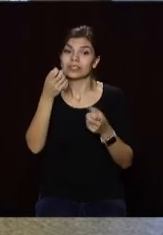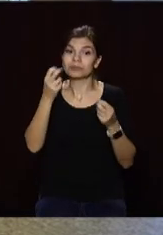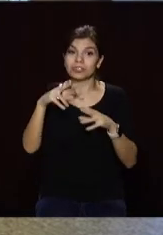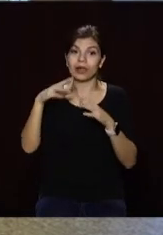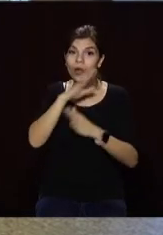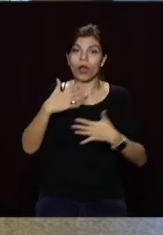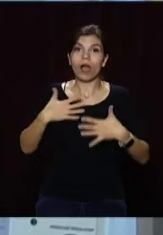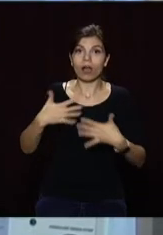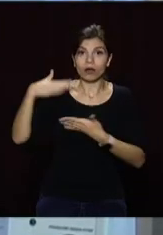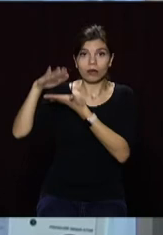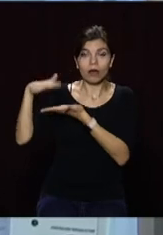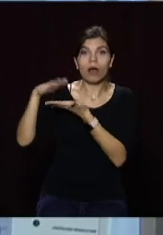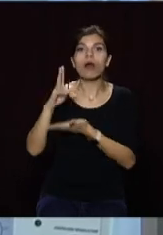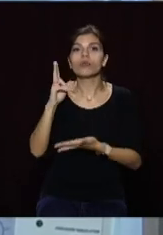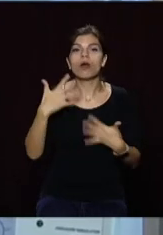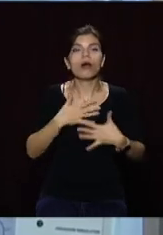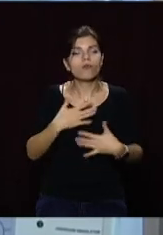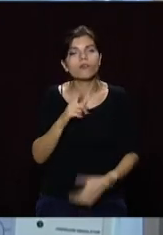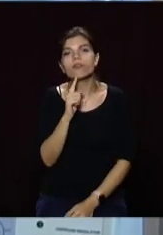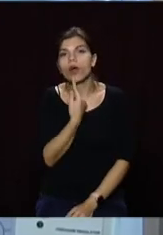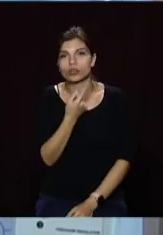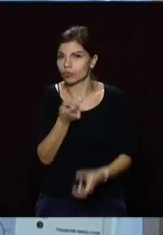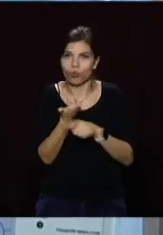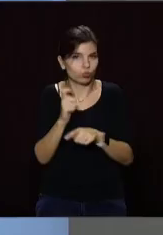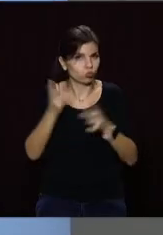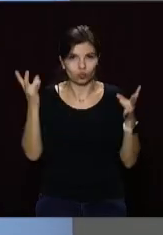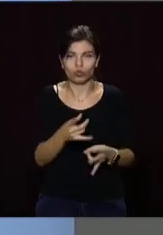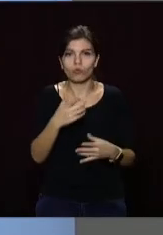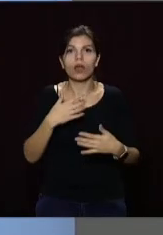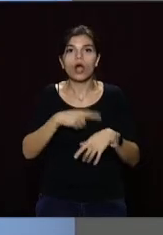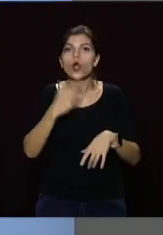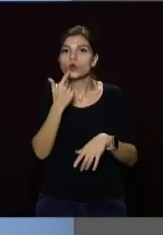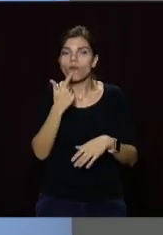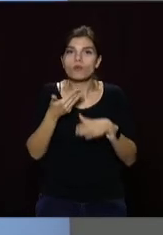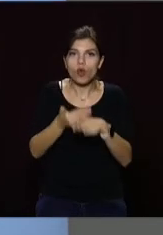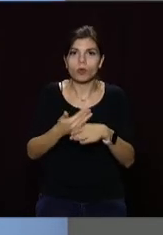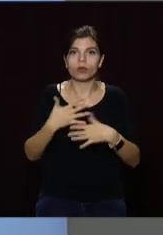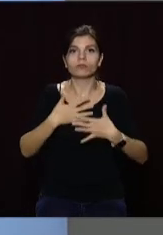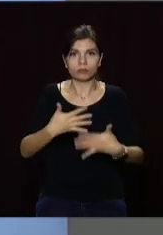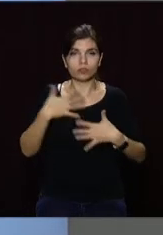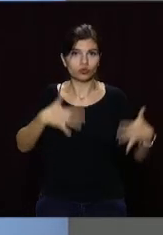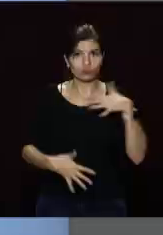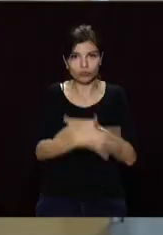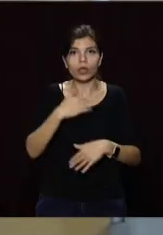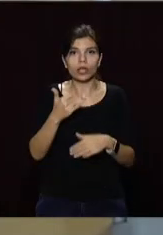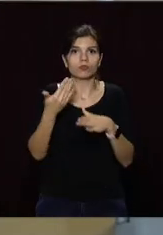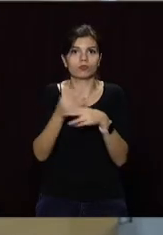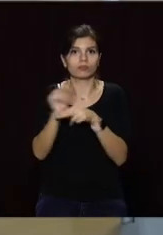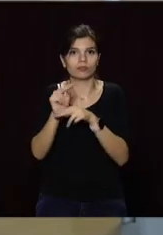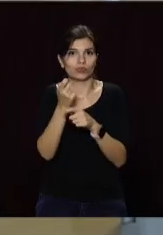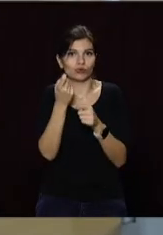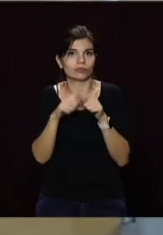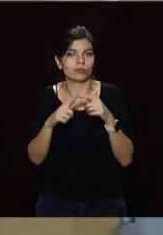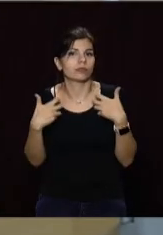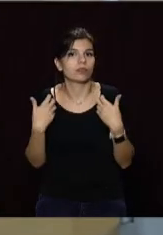порятунок для пацієнтів з отрудненим диханням. Вони насичують кров киснем і допомагають боротися з недугою. Майже третину